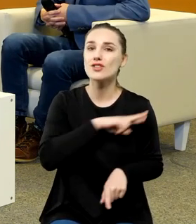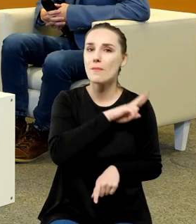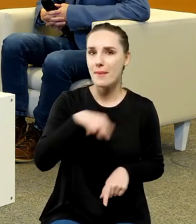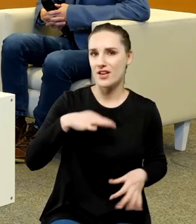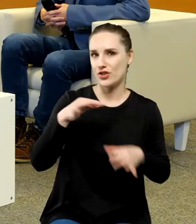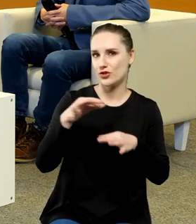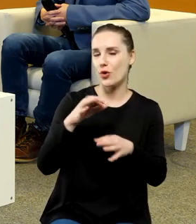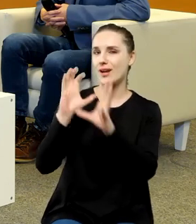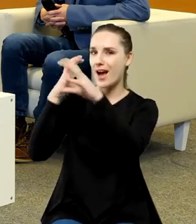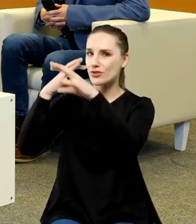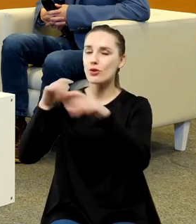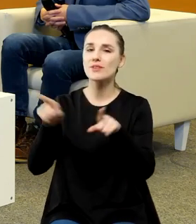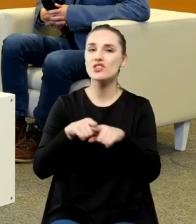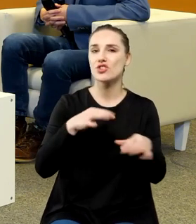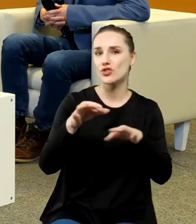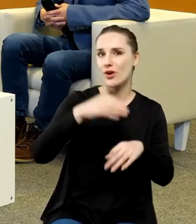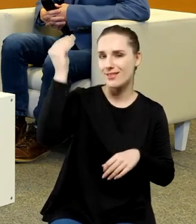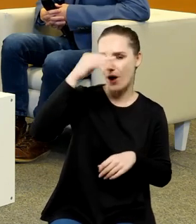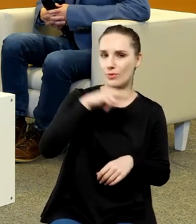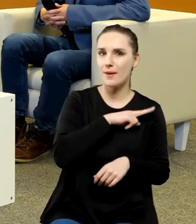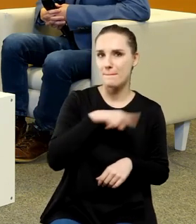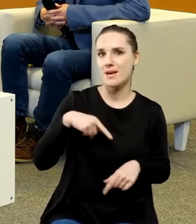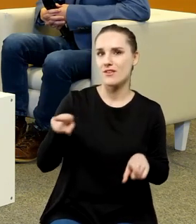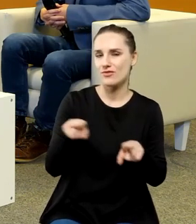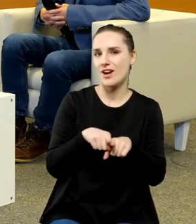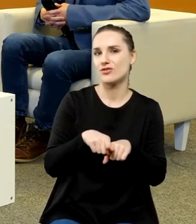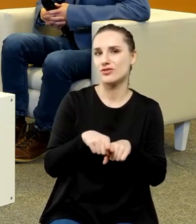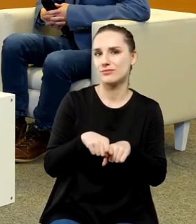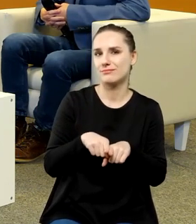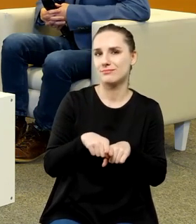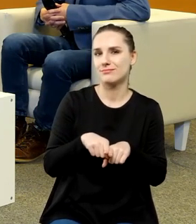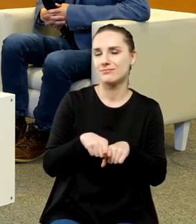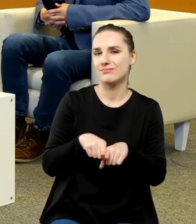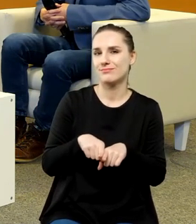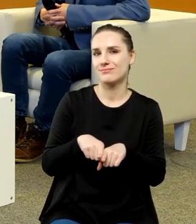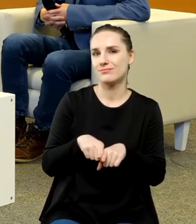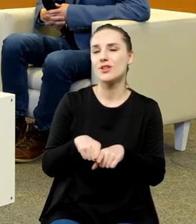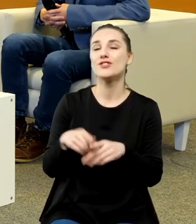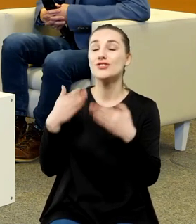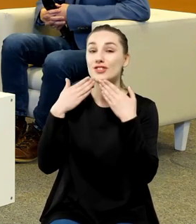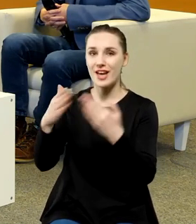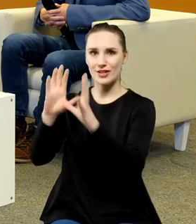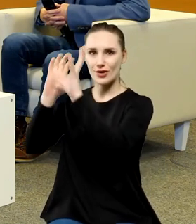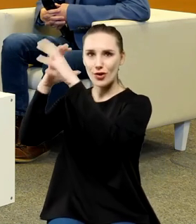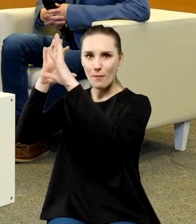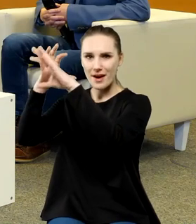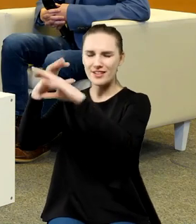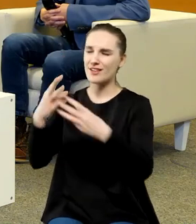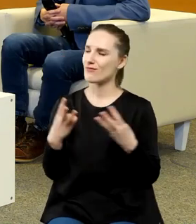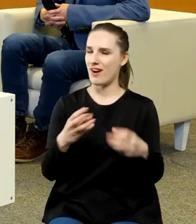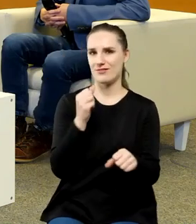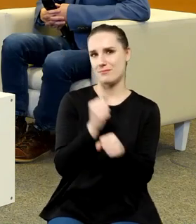astronomii historycy nauki w ten sposób Kopernikowi bardzo ważne prace